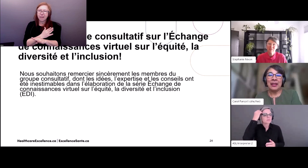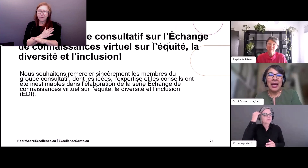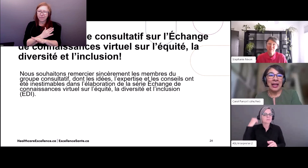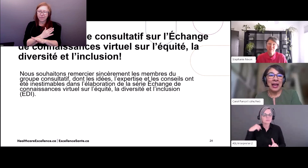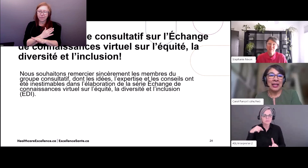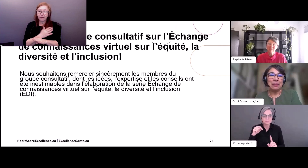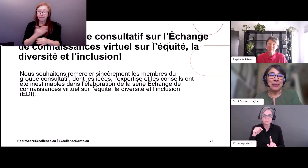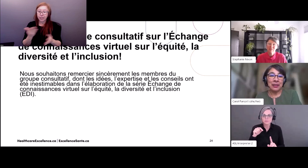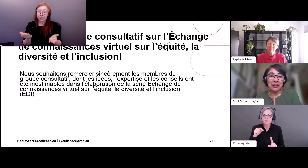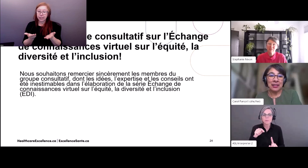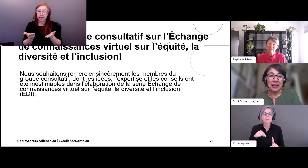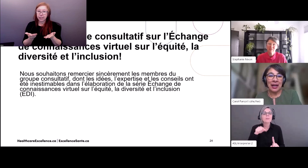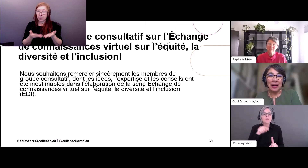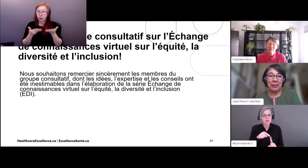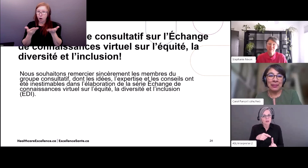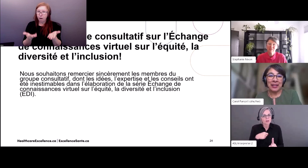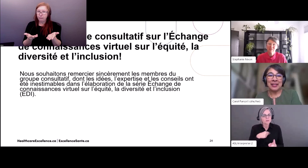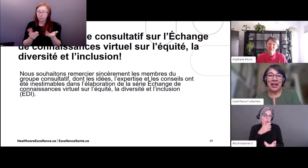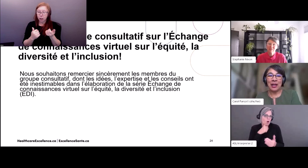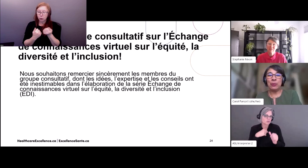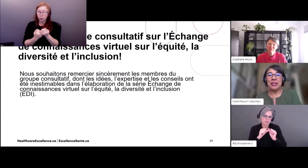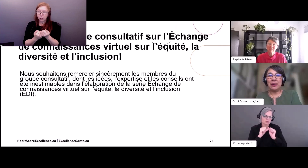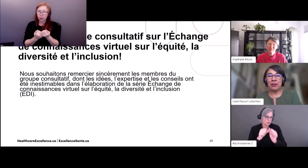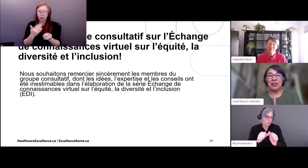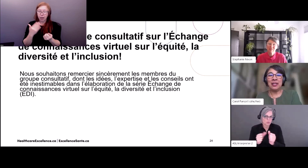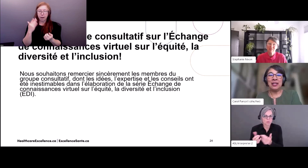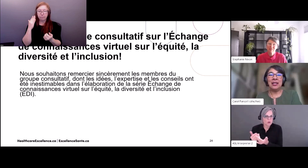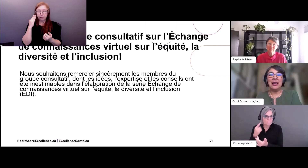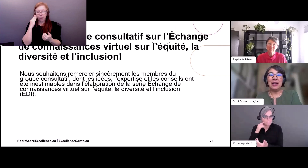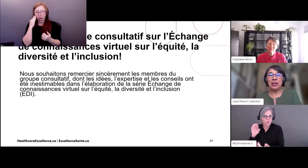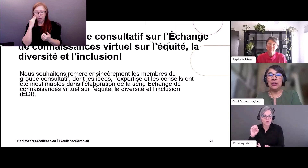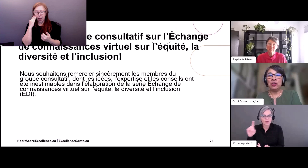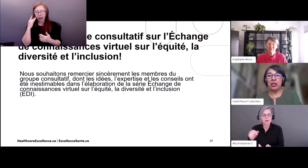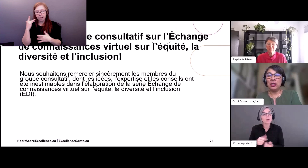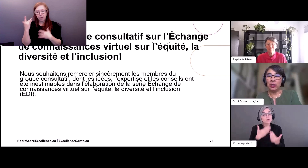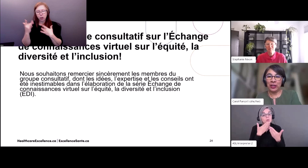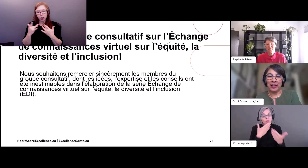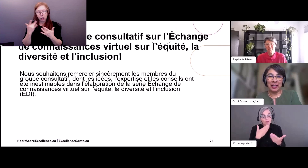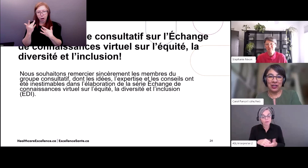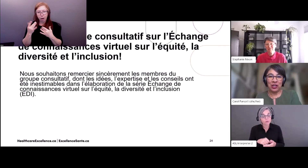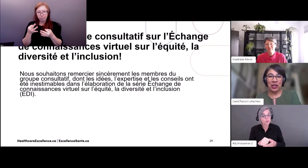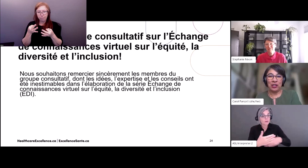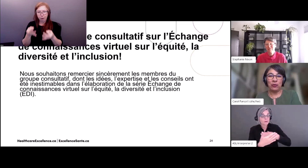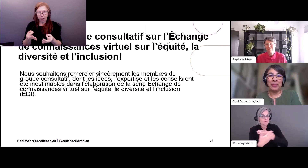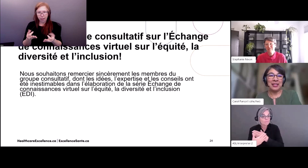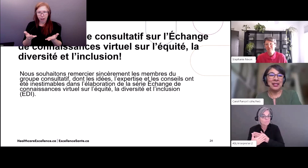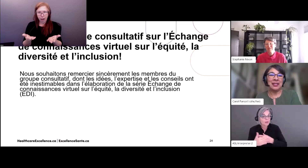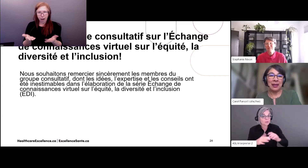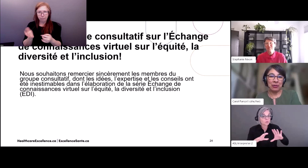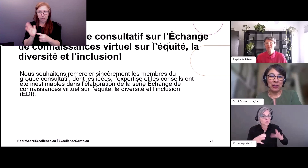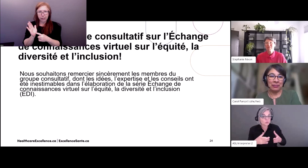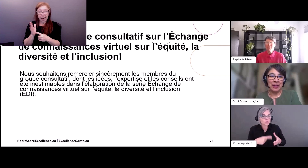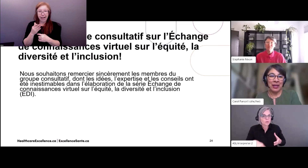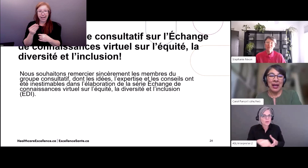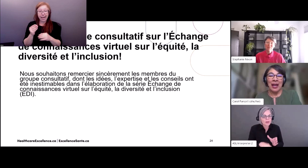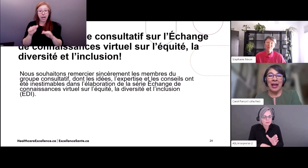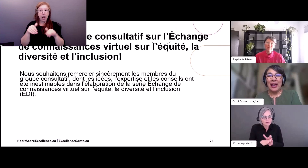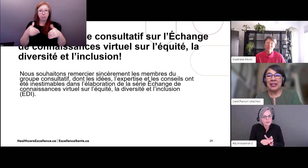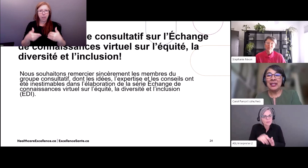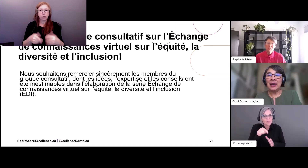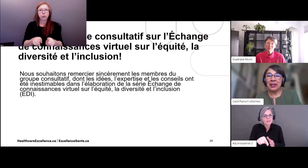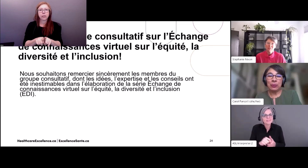pour remercier le groupe consultatif qui a créé cet échange